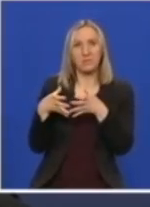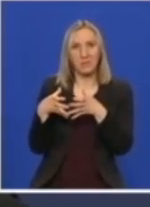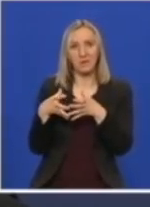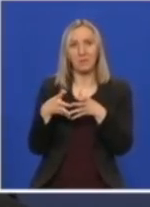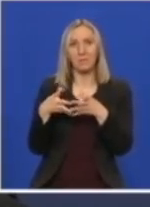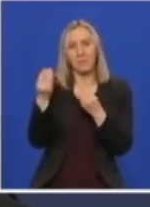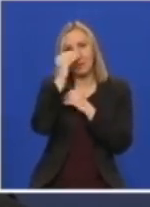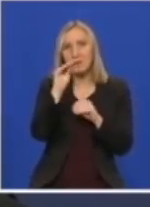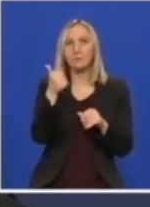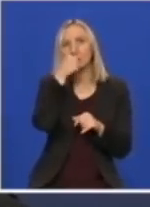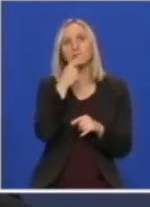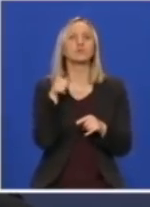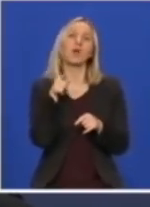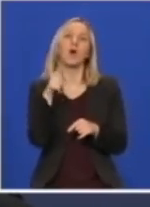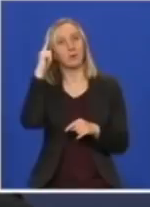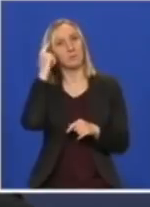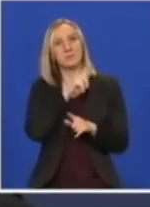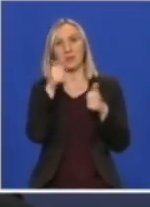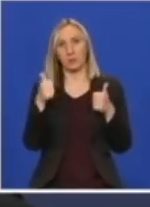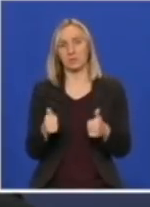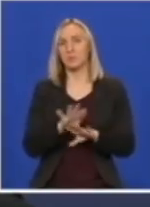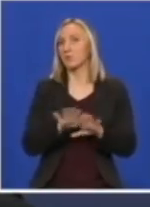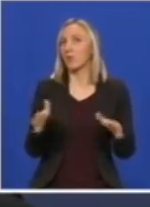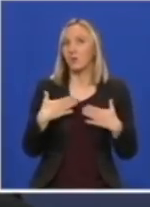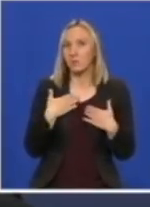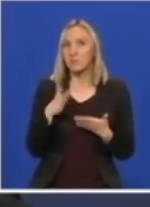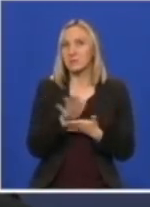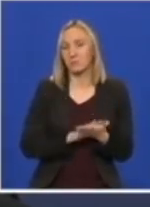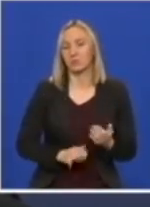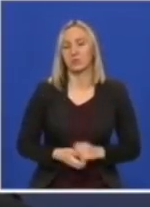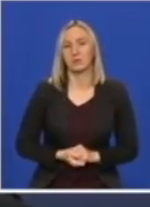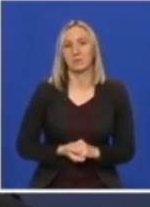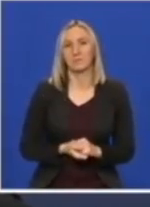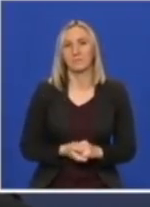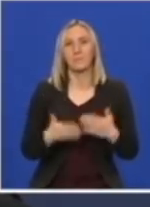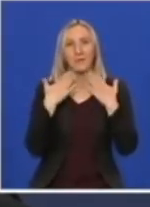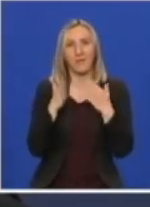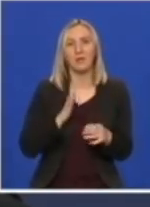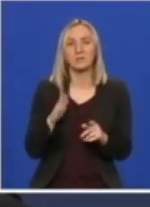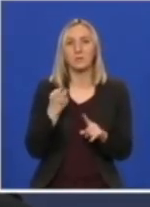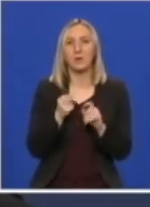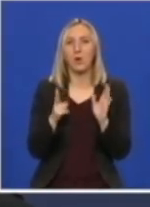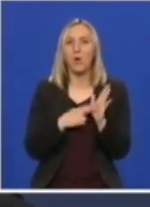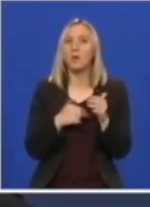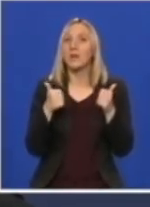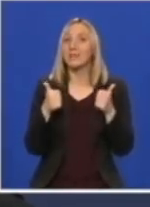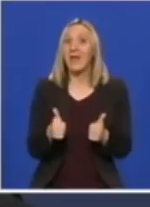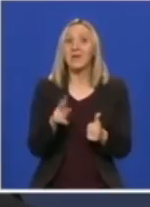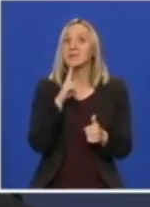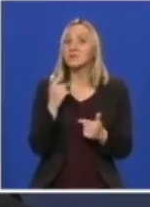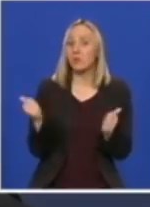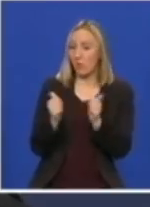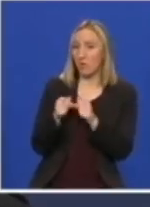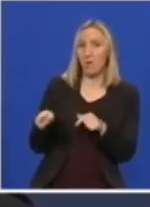dosadašnje zapaženje. Toliko od mene za početak. Hvala gospodine Kon, sa nama je danas i